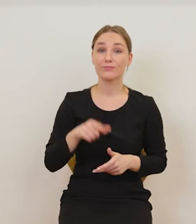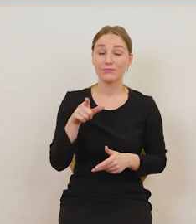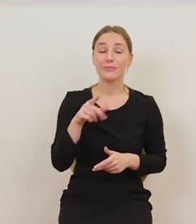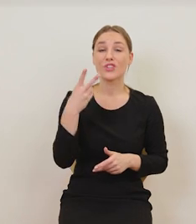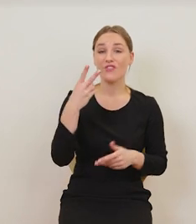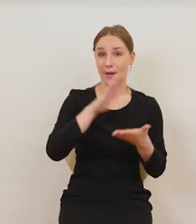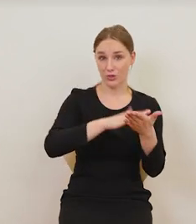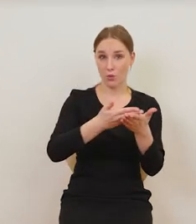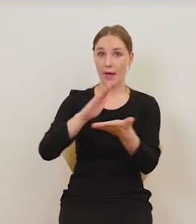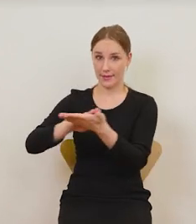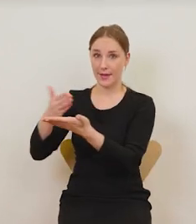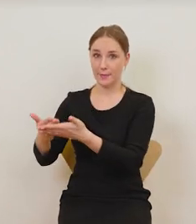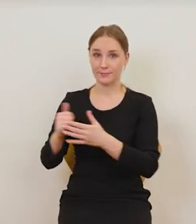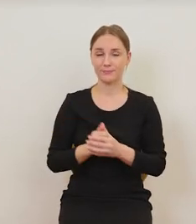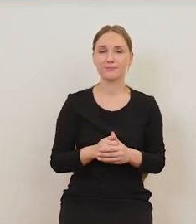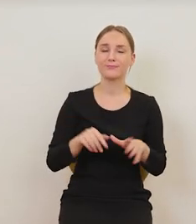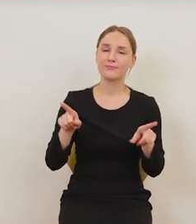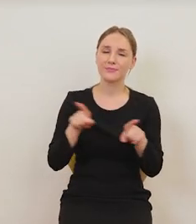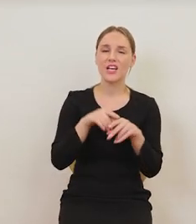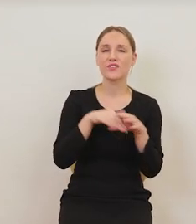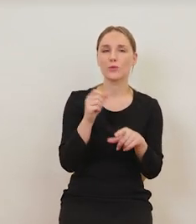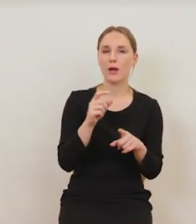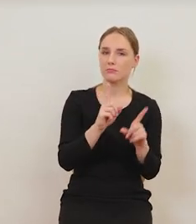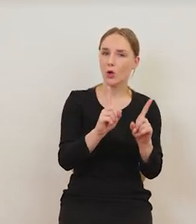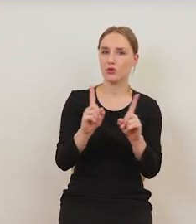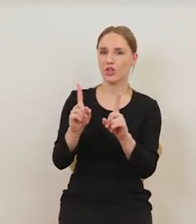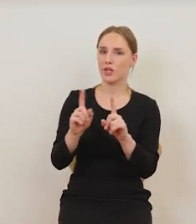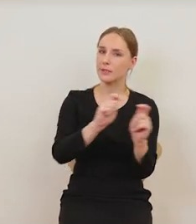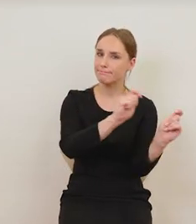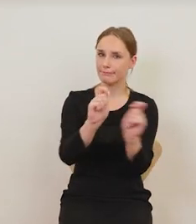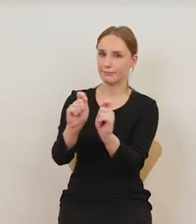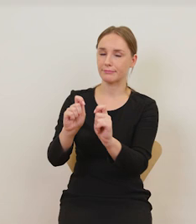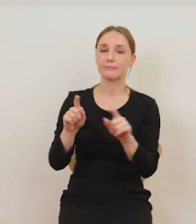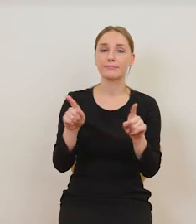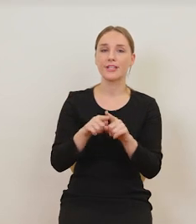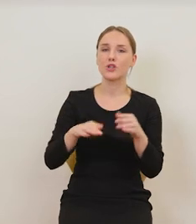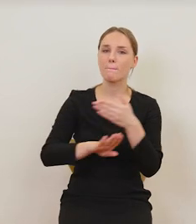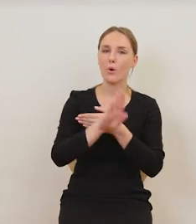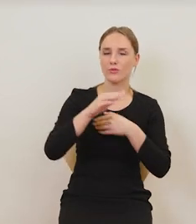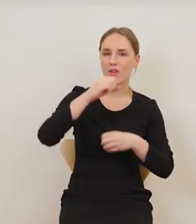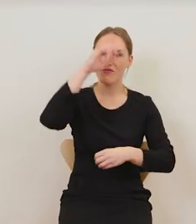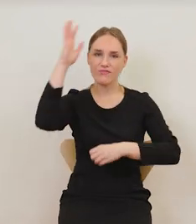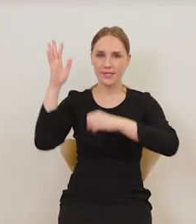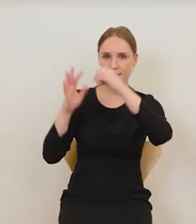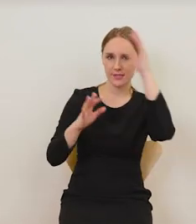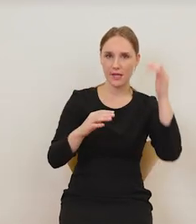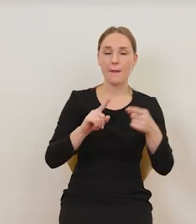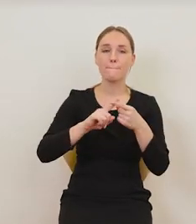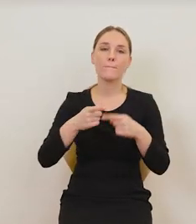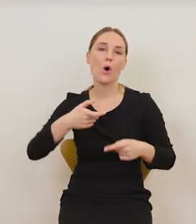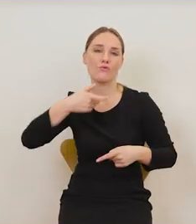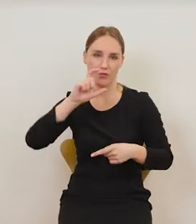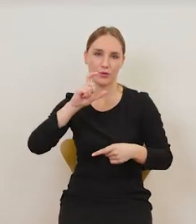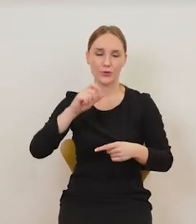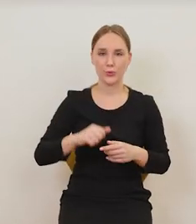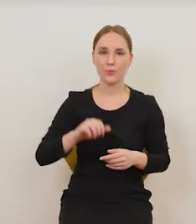właściwie ostrzeżenia i również pokazujących wizję, halucynacje po wypiciu